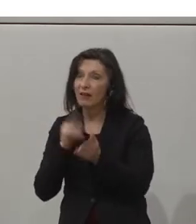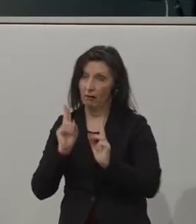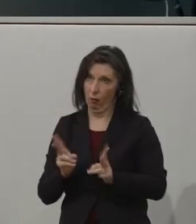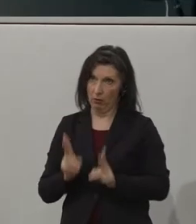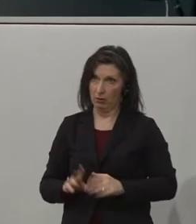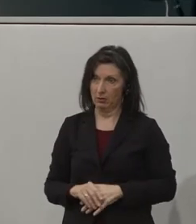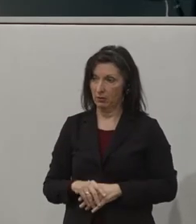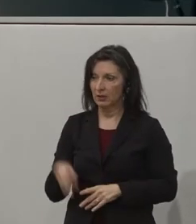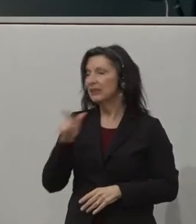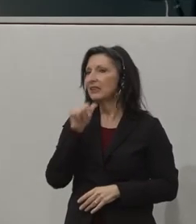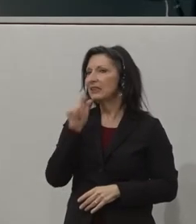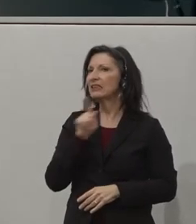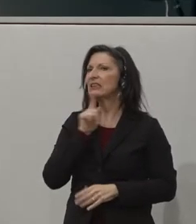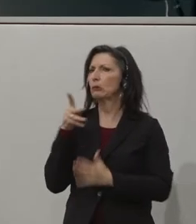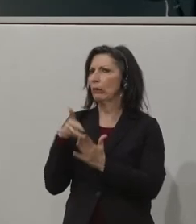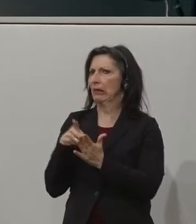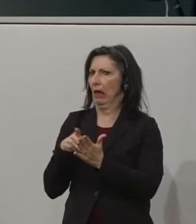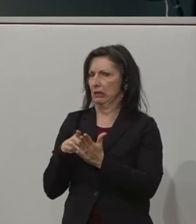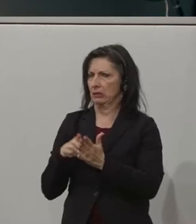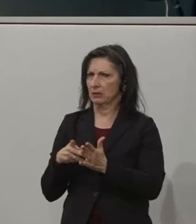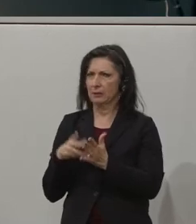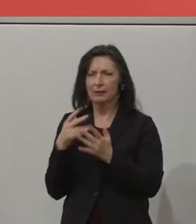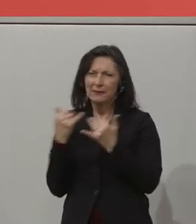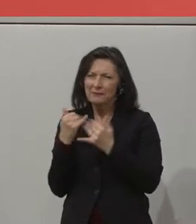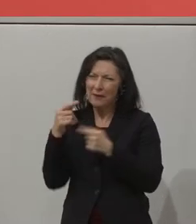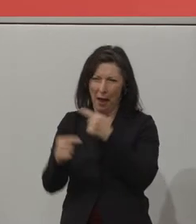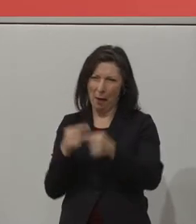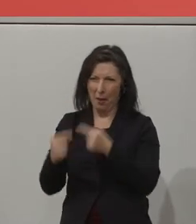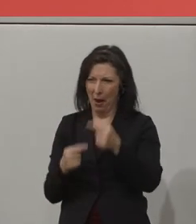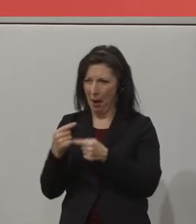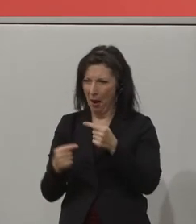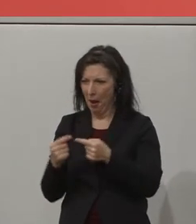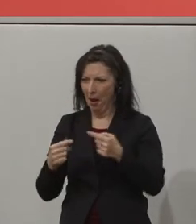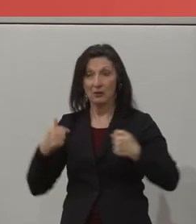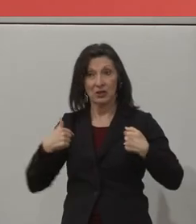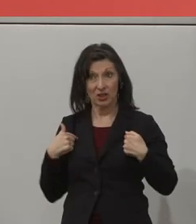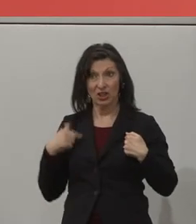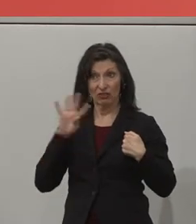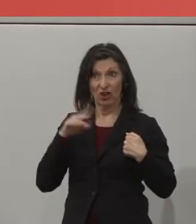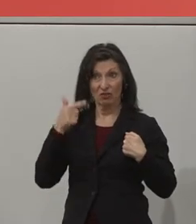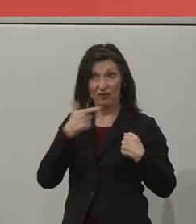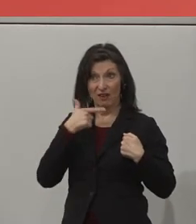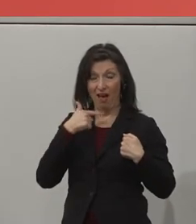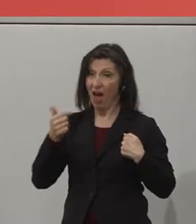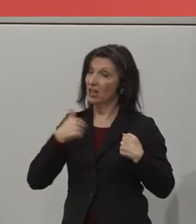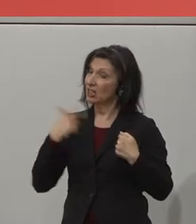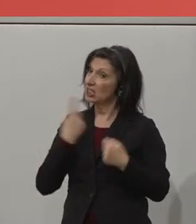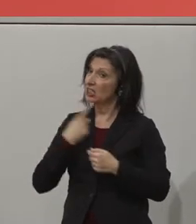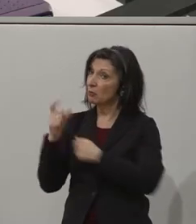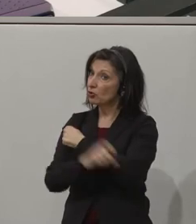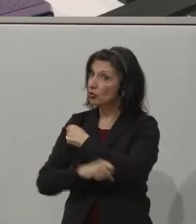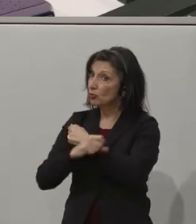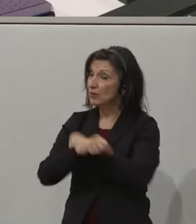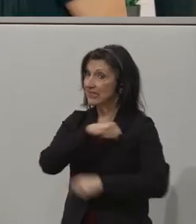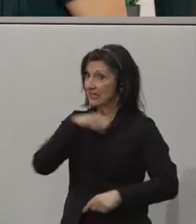My name is Kai. I'm 24. And I currently study kinesiology at York University. I'm